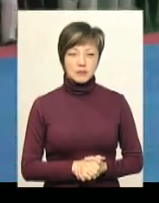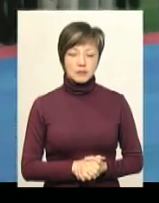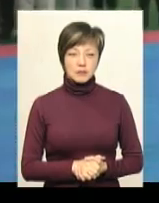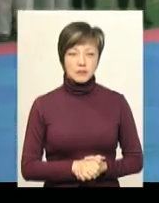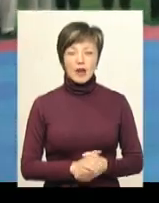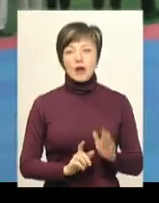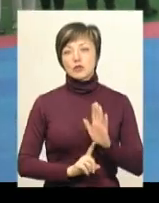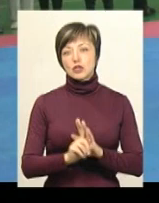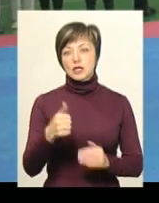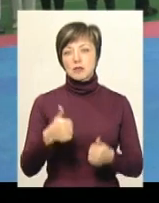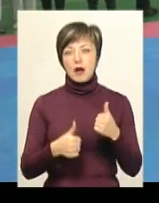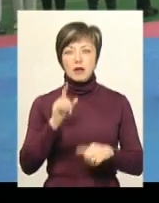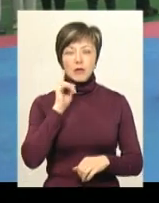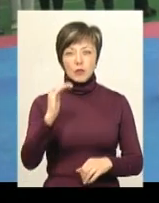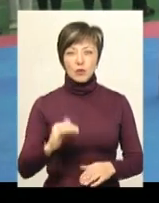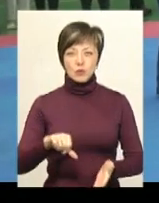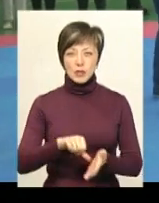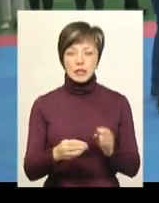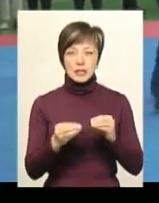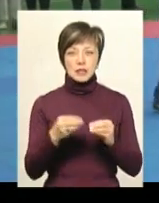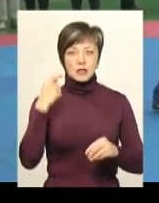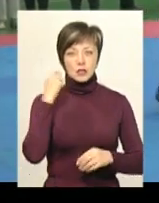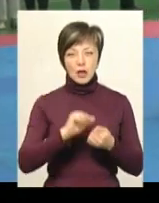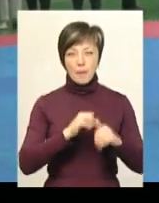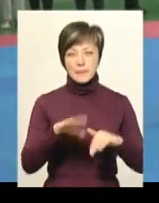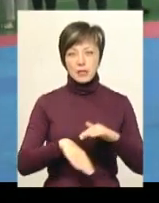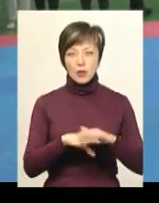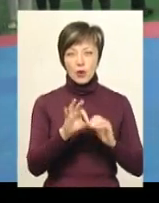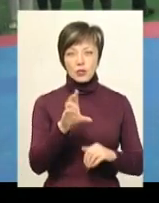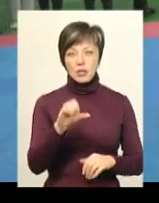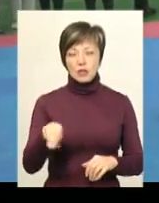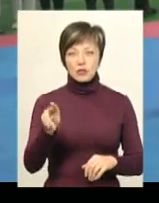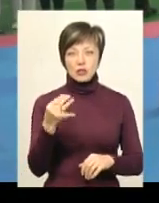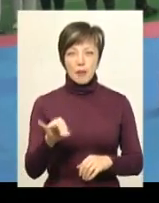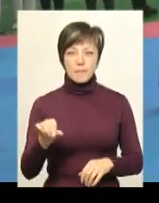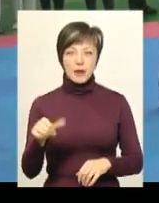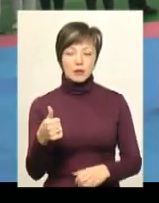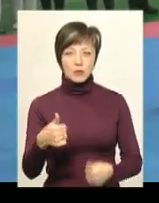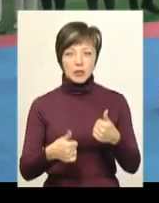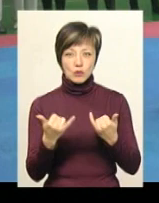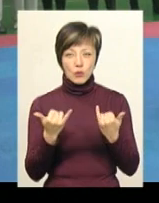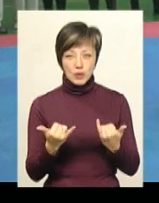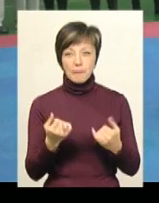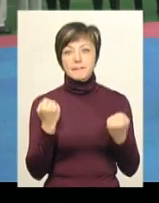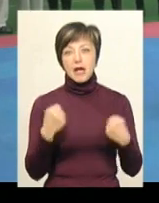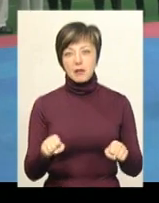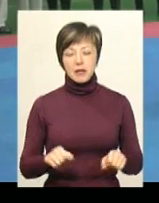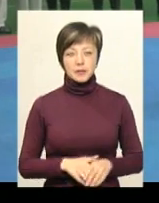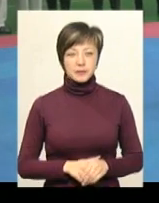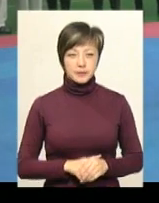Розпочали змагання наймолодші учасники. Десятирічний кам'янчанин Нікіта Осаджій в першому поєдинку на сьогоднішніх змаганнях переміг.